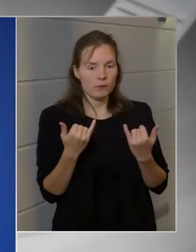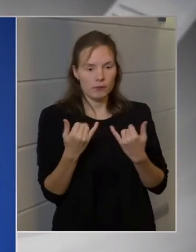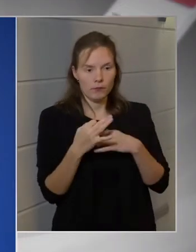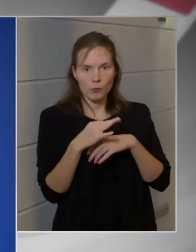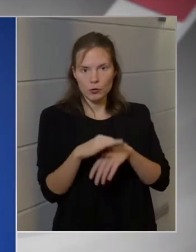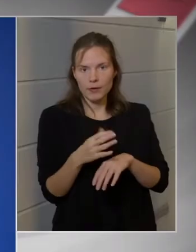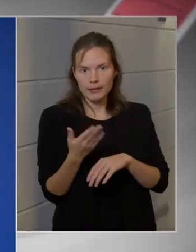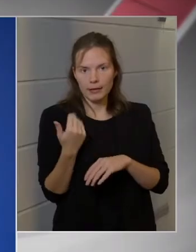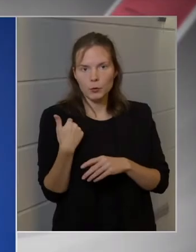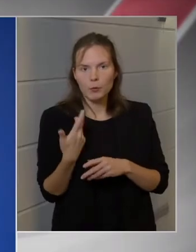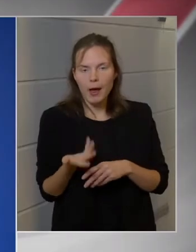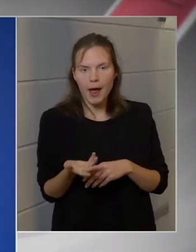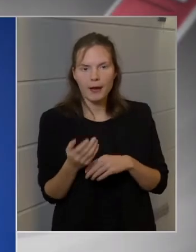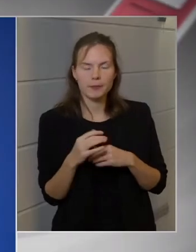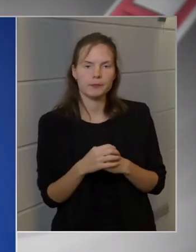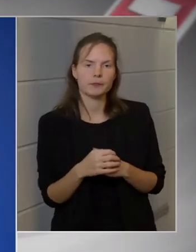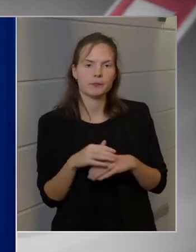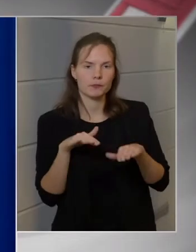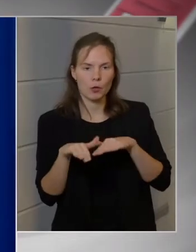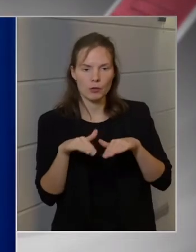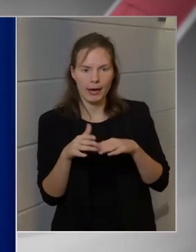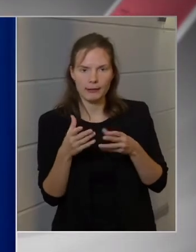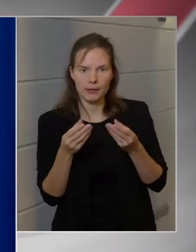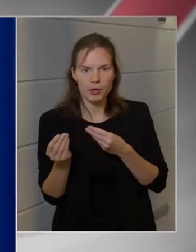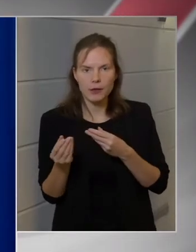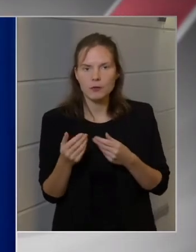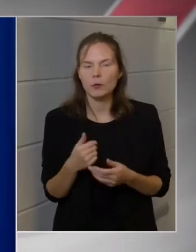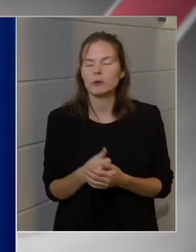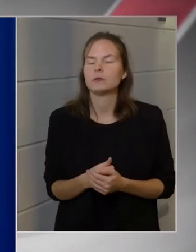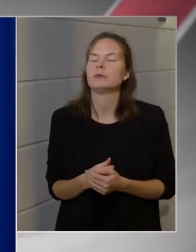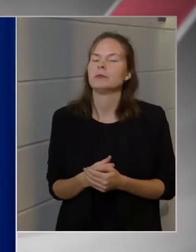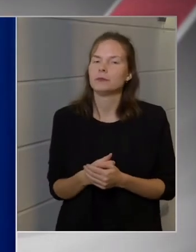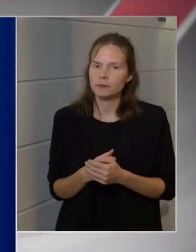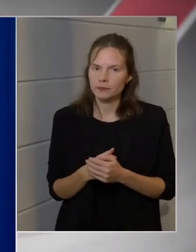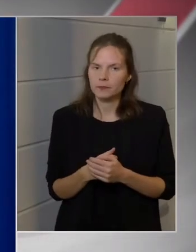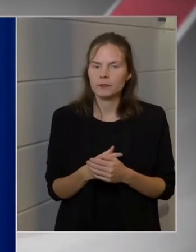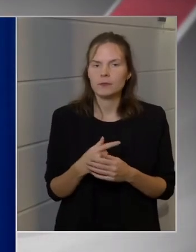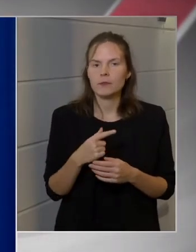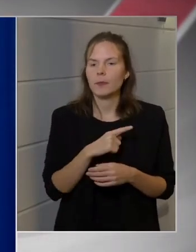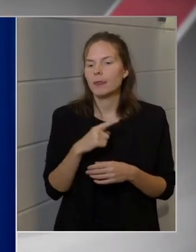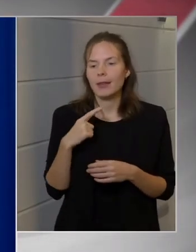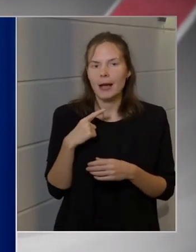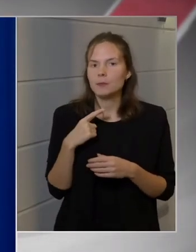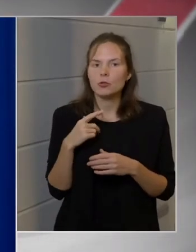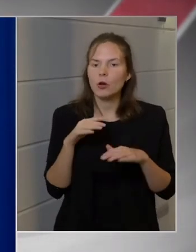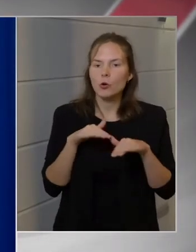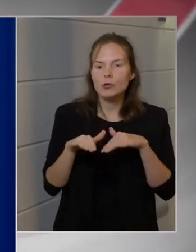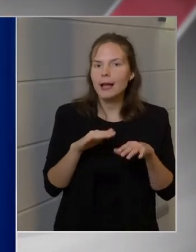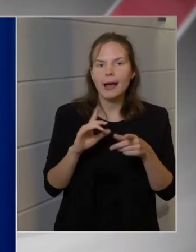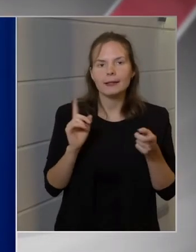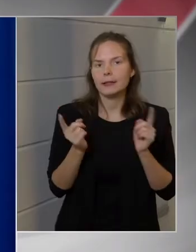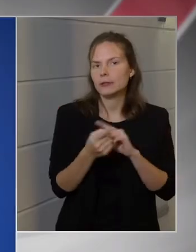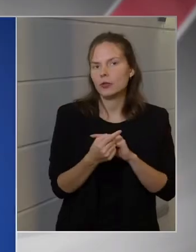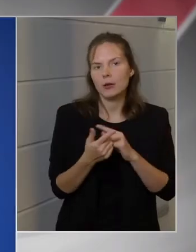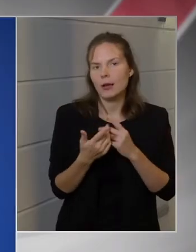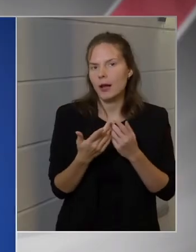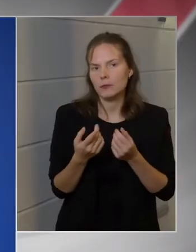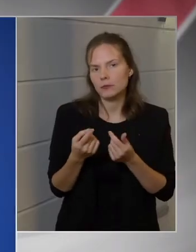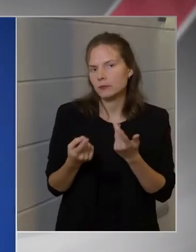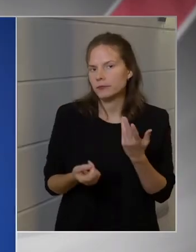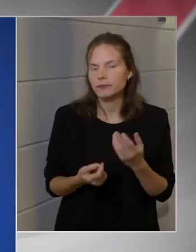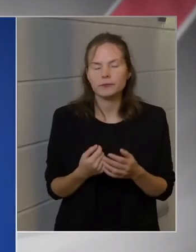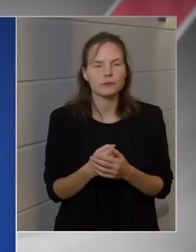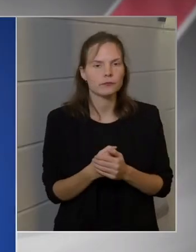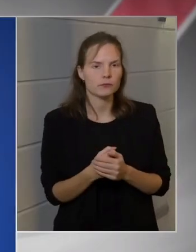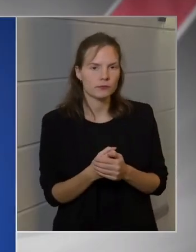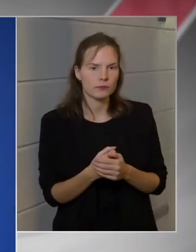vezettük be a tömegközegedési eszközeken. Igen, hogy ők éppen, hogy nem csak a tömegközegedésre, hanem mi egyennél tágabb javaslatot tettek?